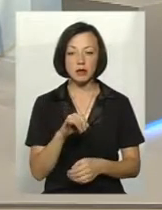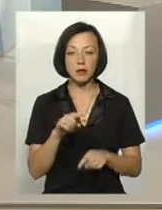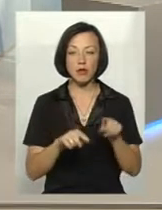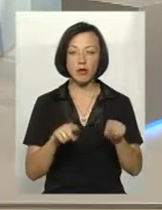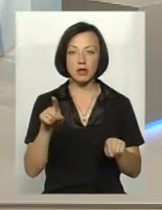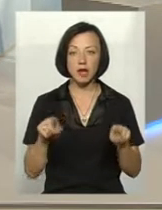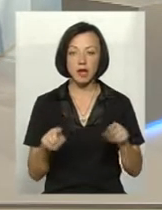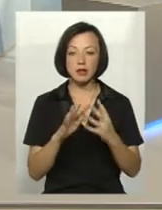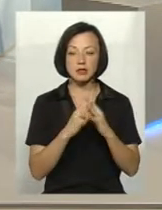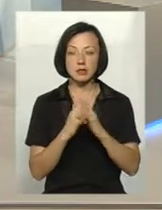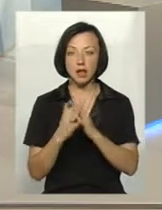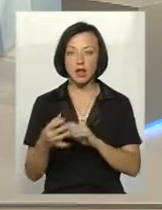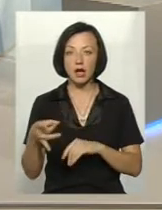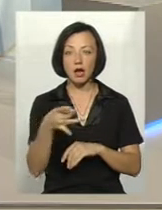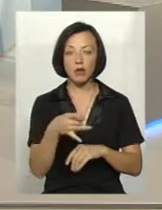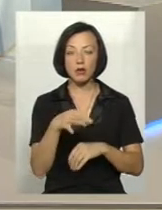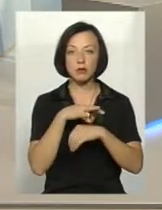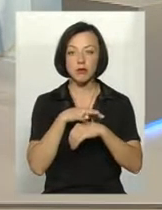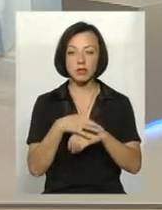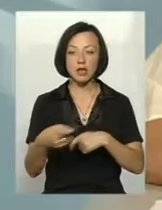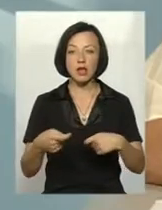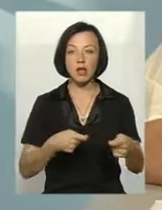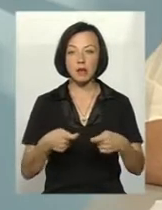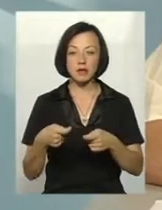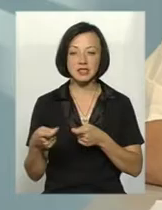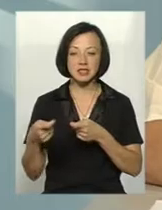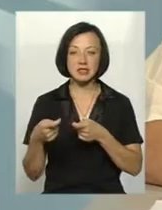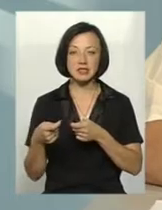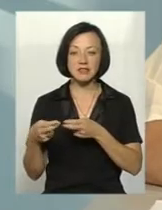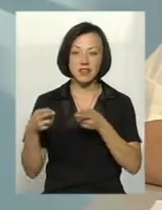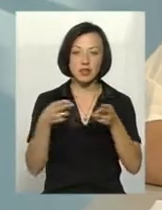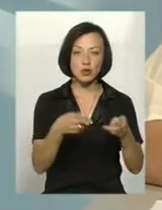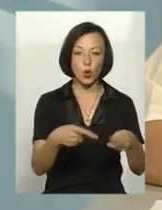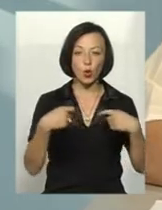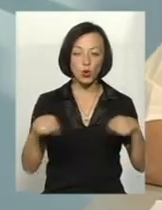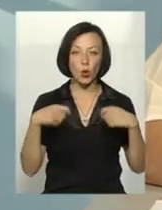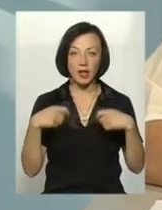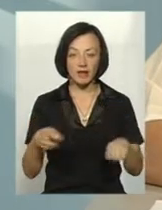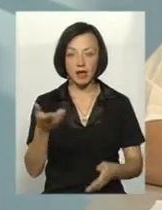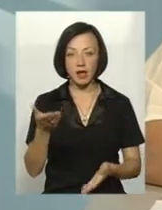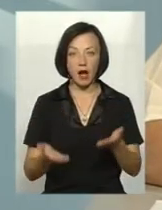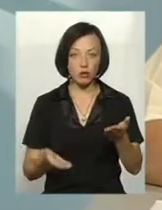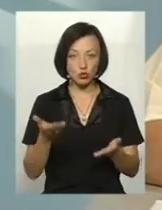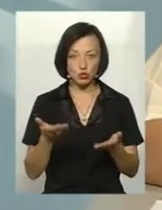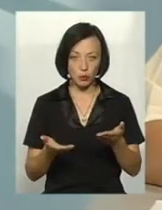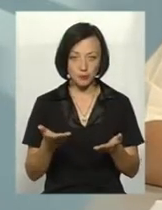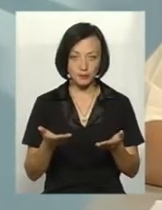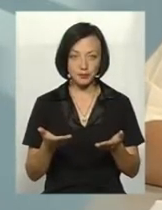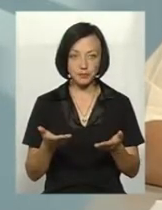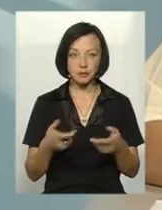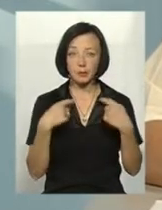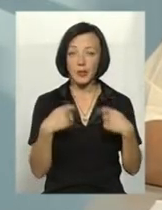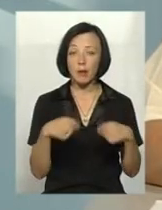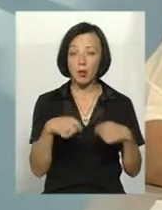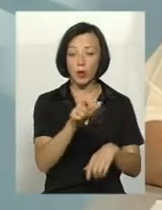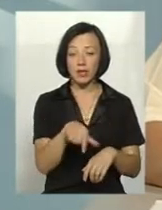деяких селах, районах проводяться ярмарки з в'їздною торгівлею. І хочемо сказати так, якщо продавці